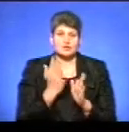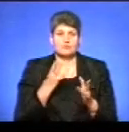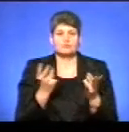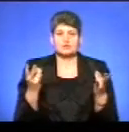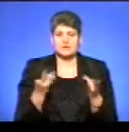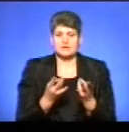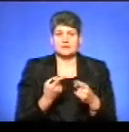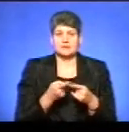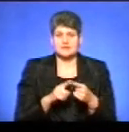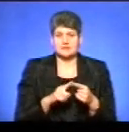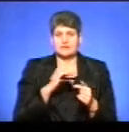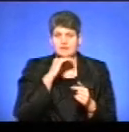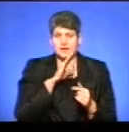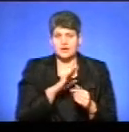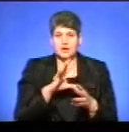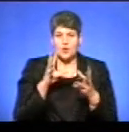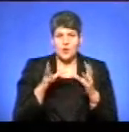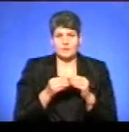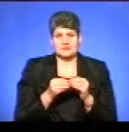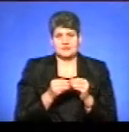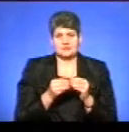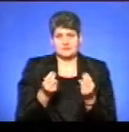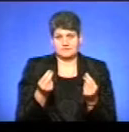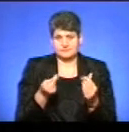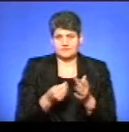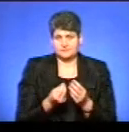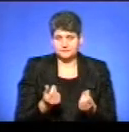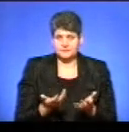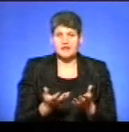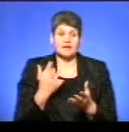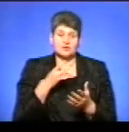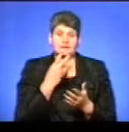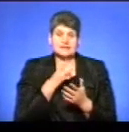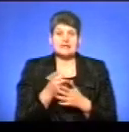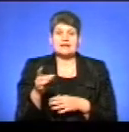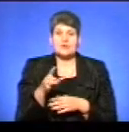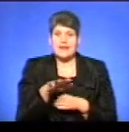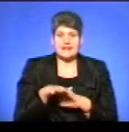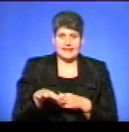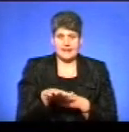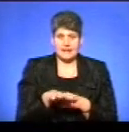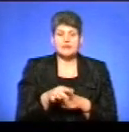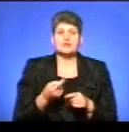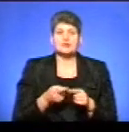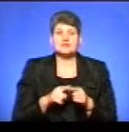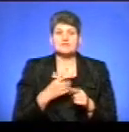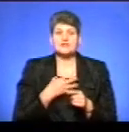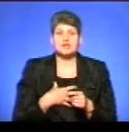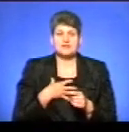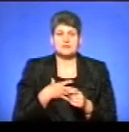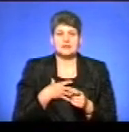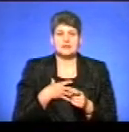потрібен достатній обсяг бюджетних ресурсів. Якщо акцентувати увагу, власне, на регіональний рівень, то таким важливим